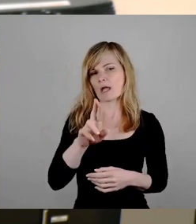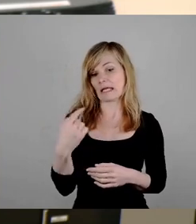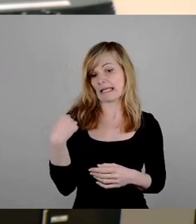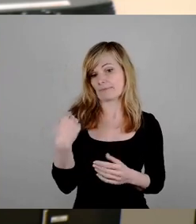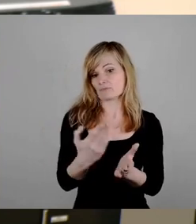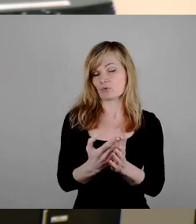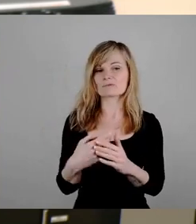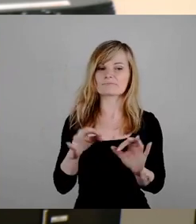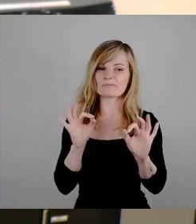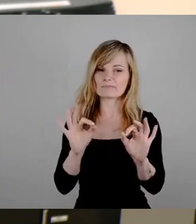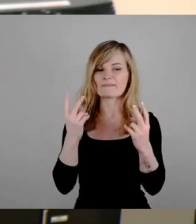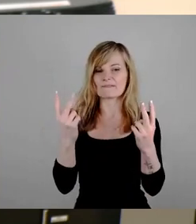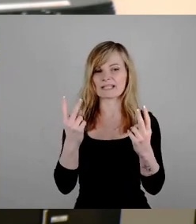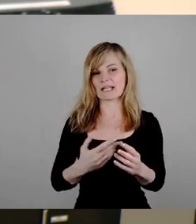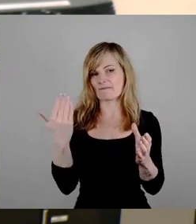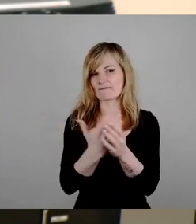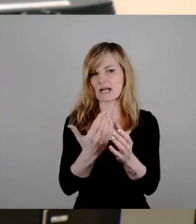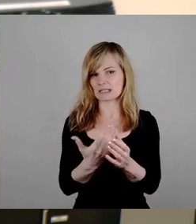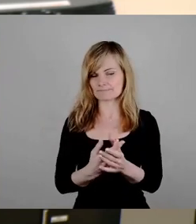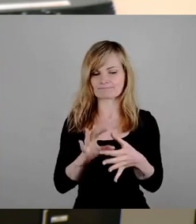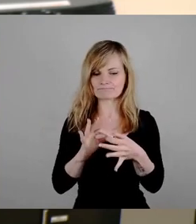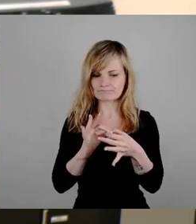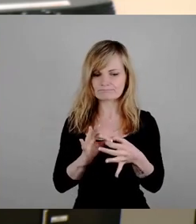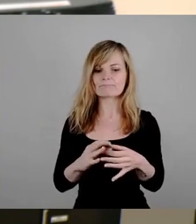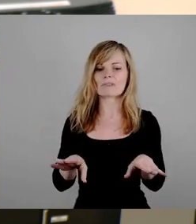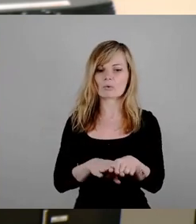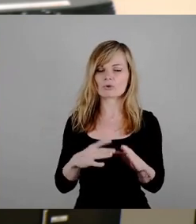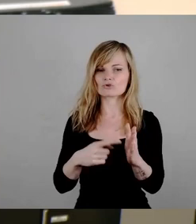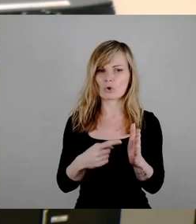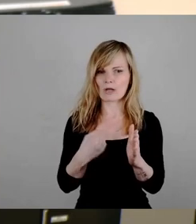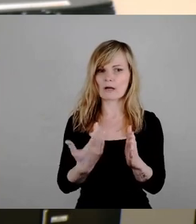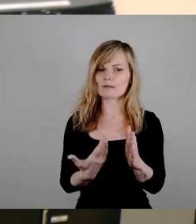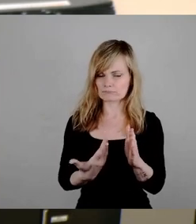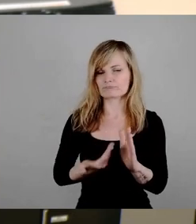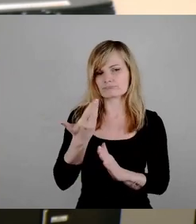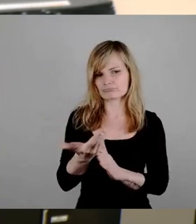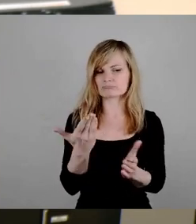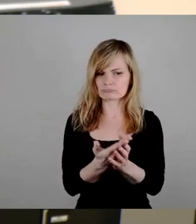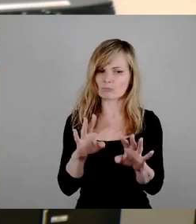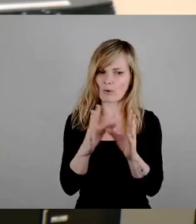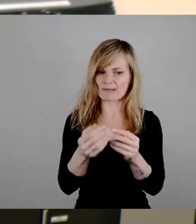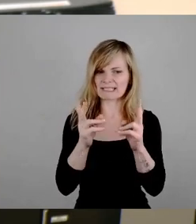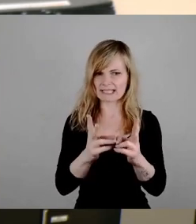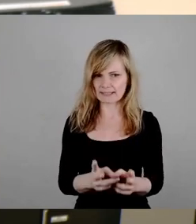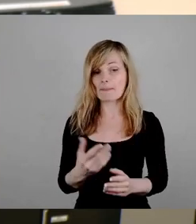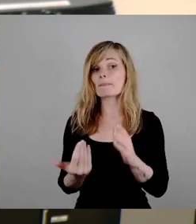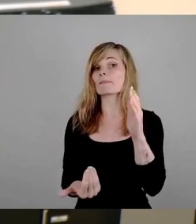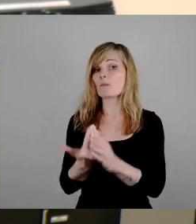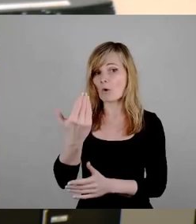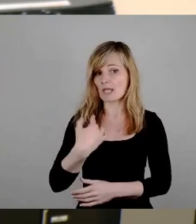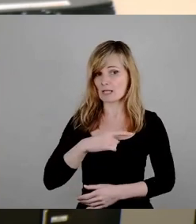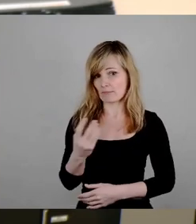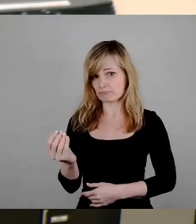Grundsteuer geht, eingeführt. Alles komplett richtig. Ein paar Neuigkeiten vielleicht noch von meiner Seite insoweit, dass